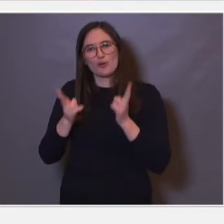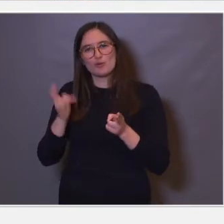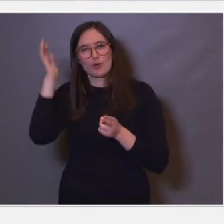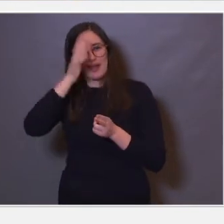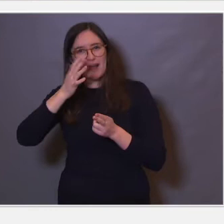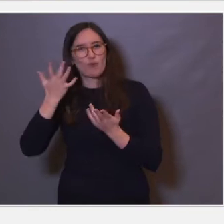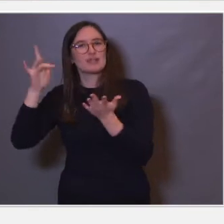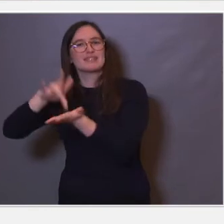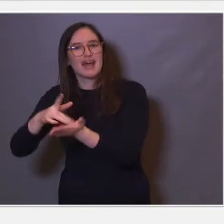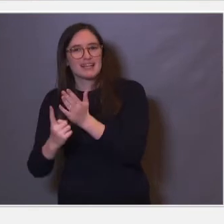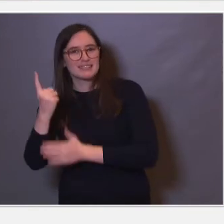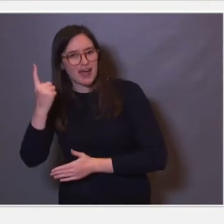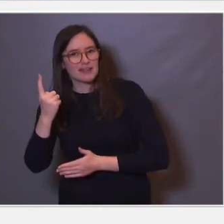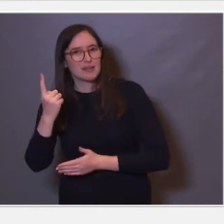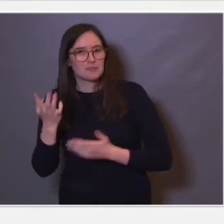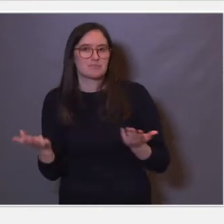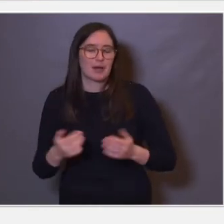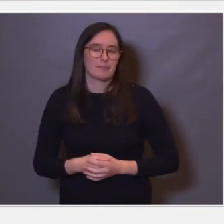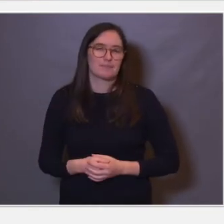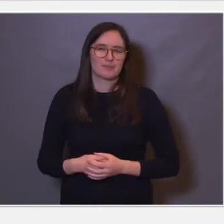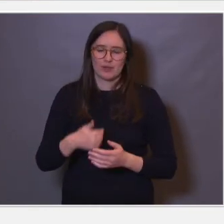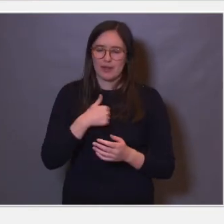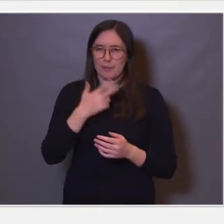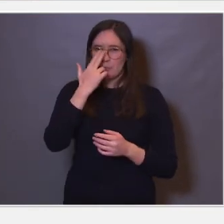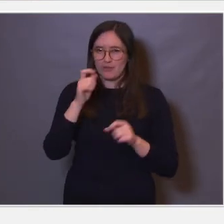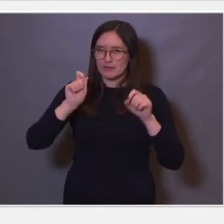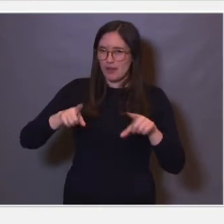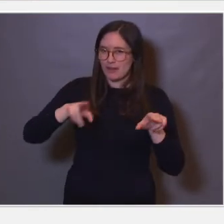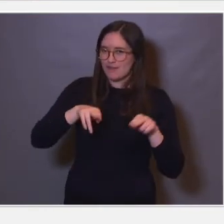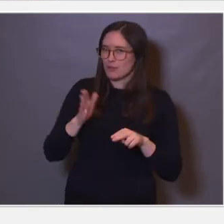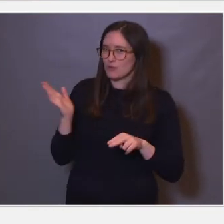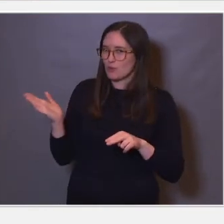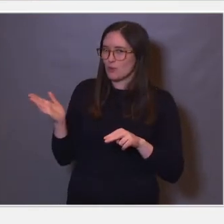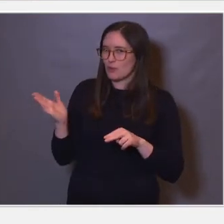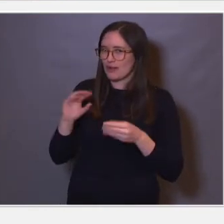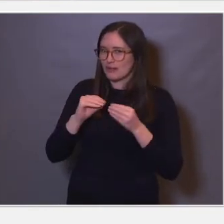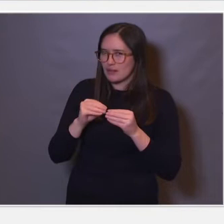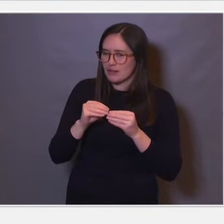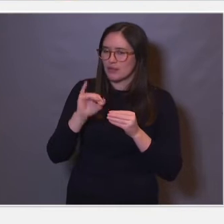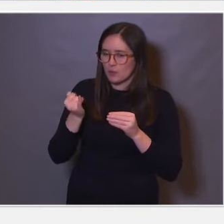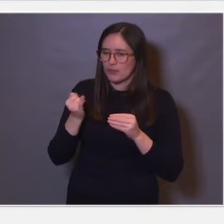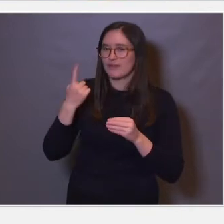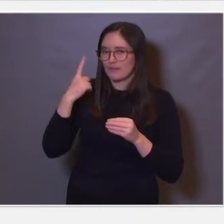Og nå vet jeg ikke om jeg klarer det, så startet denne videoen faktisk. Kan du se? Nei, det går ikke. Jo, der går det.